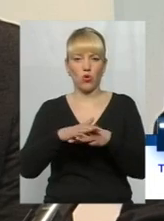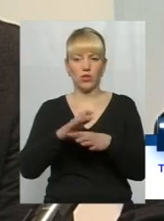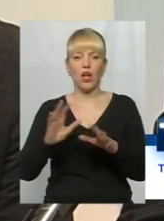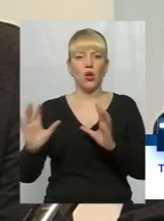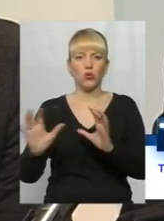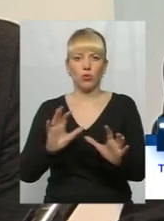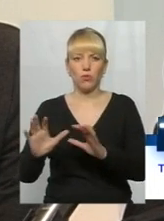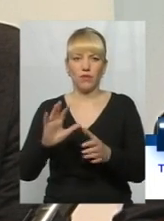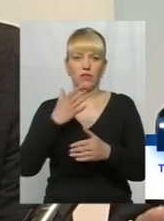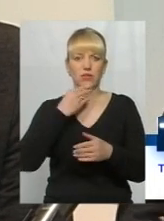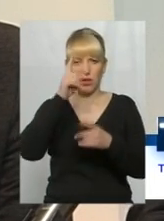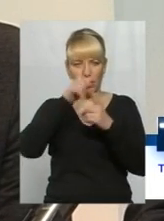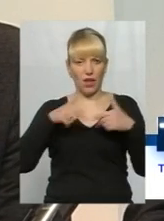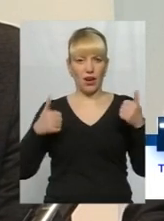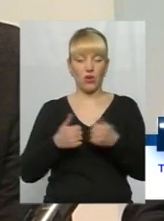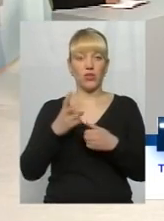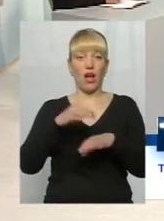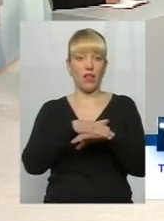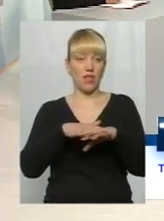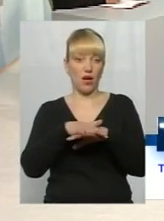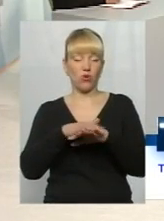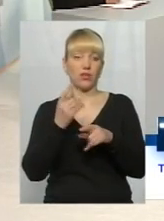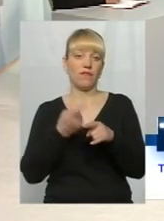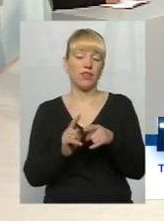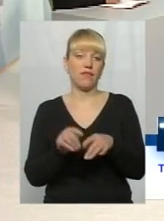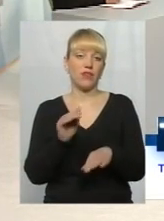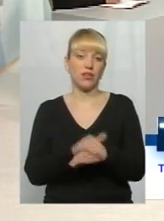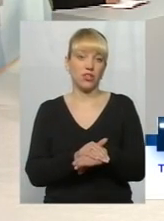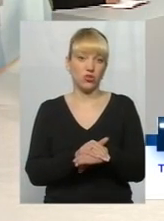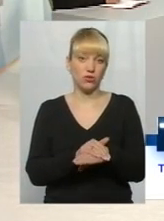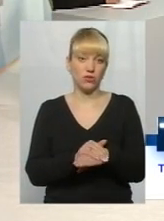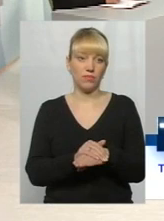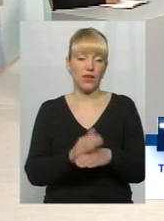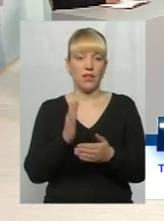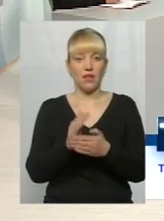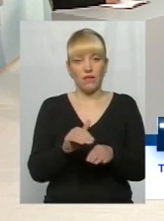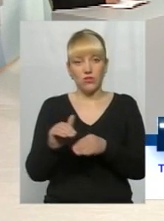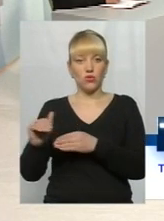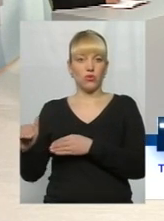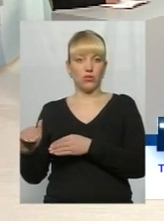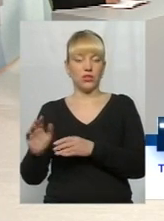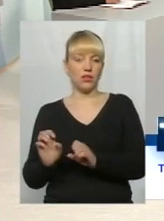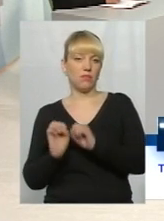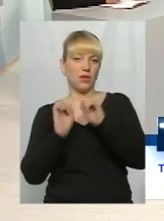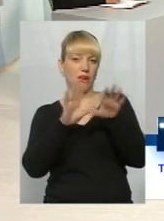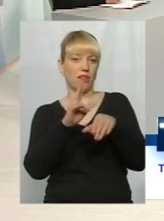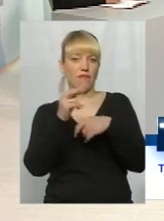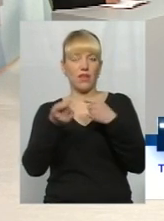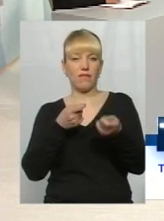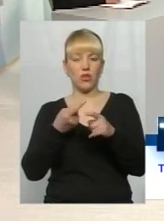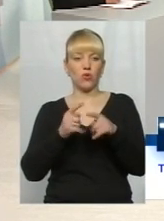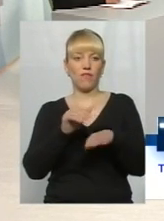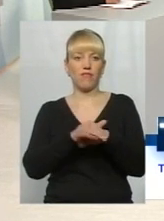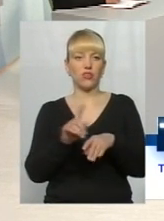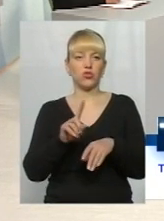країну і так далі. А народ, він фактично є в стороні і переклав на владу той факт,